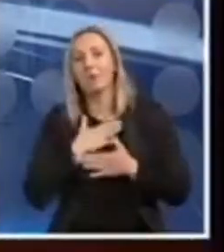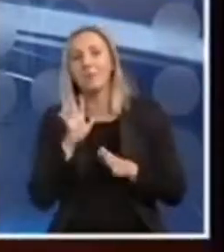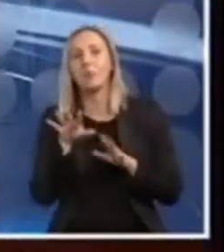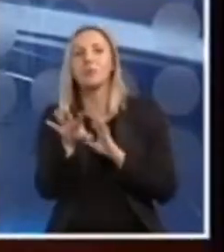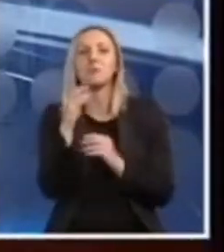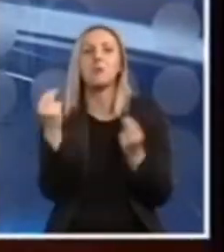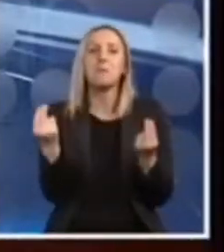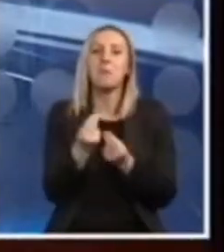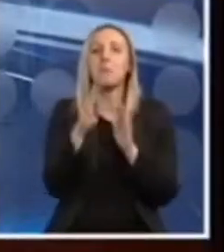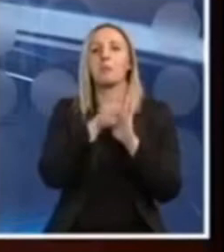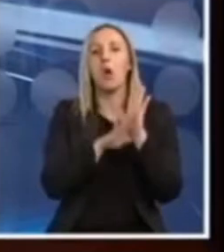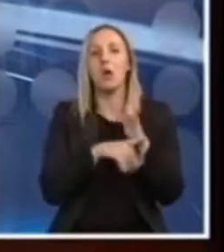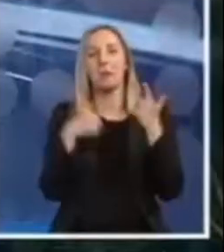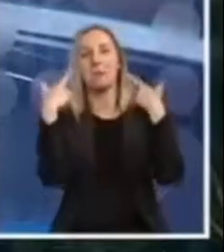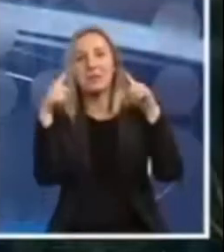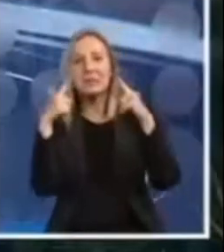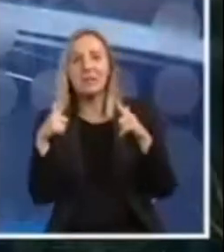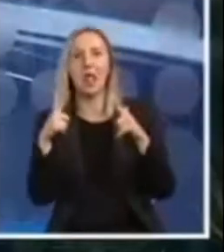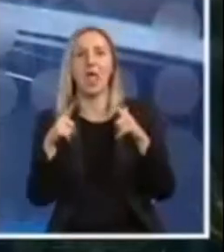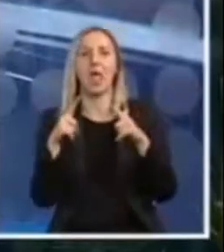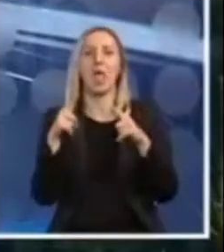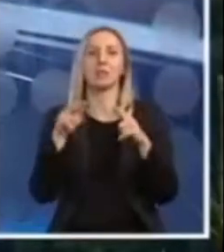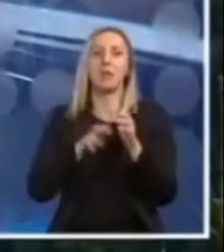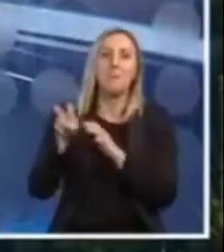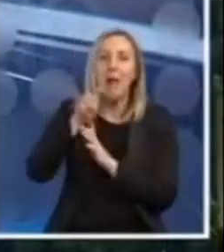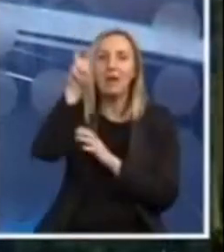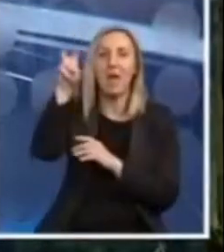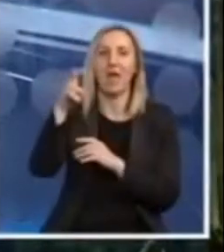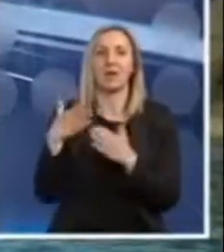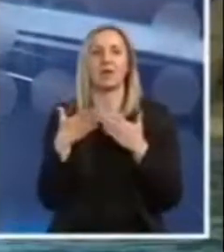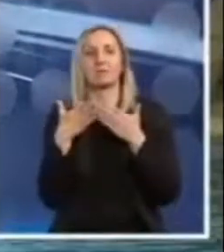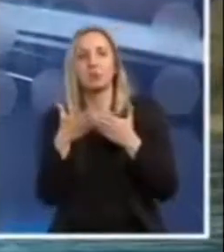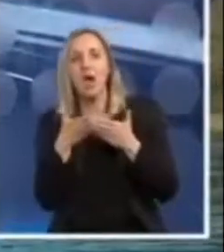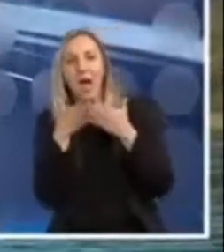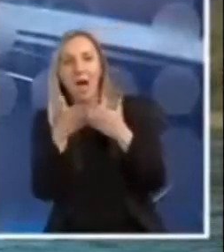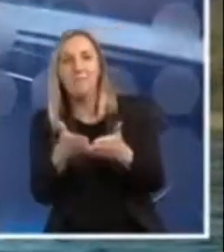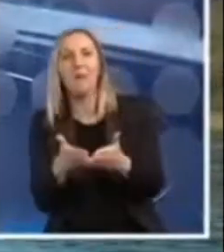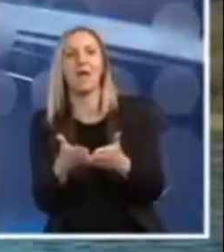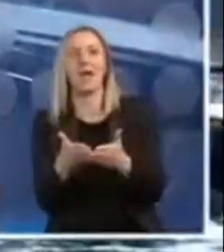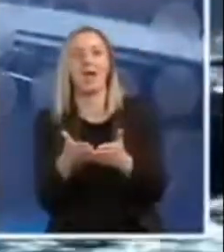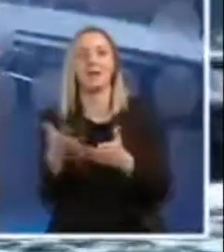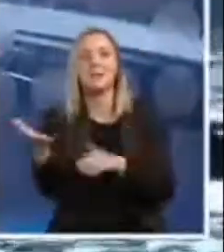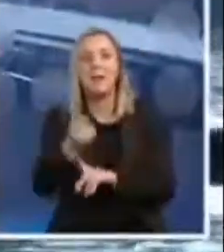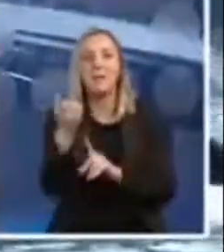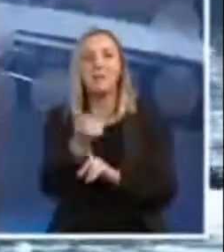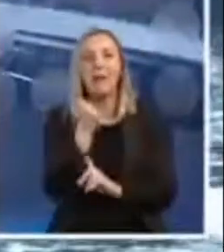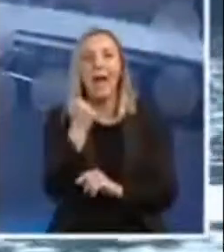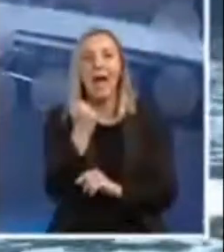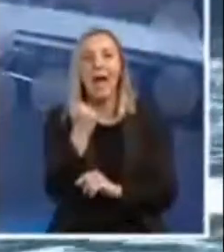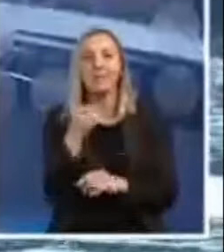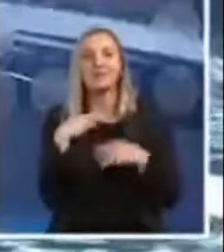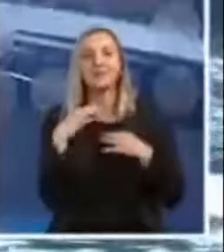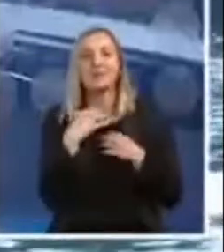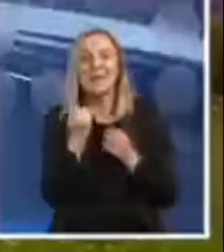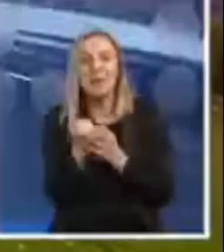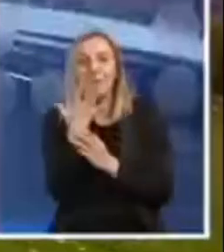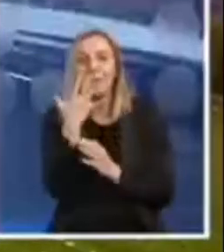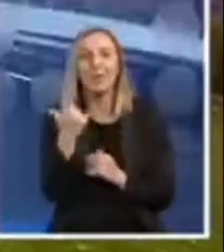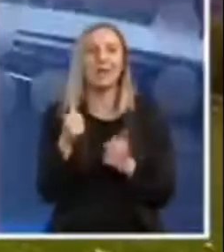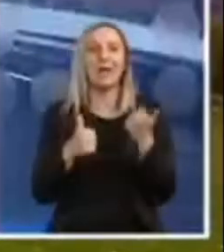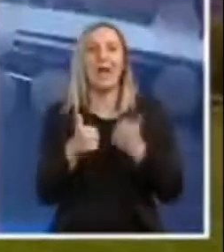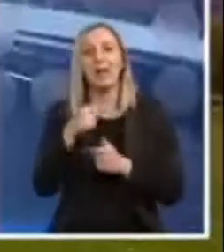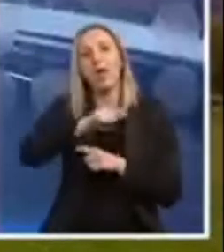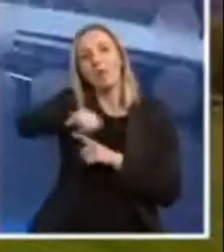izabrati i neki od mnogobrojnih programa. Izleti i planinarenje, vožnja čamcima, pranje lakovitog bilja ili ovladavanje